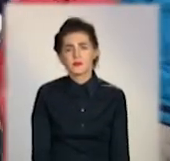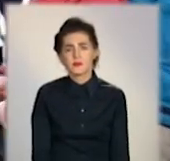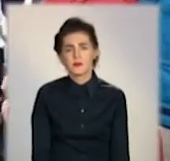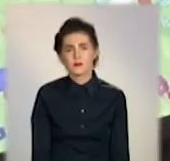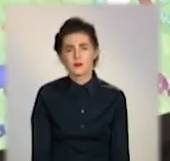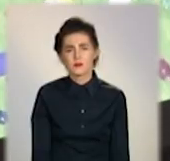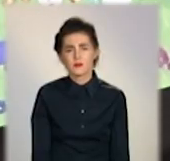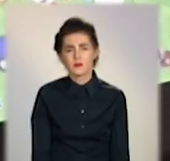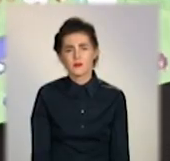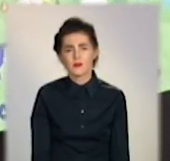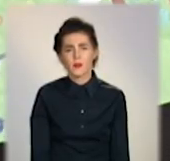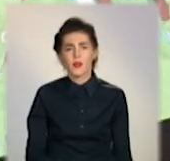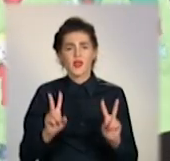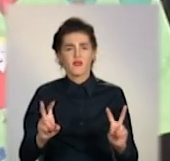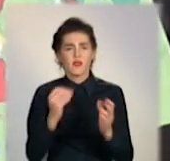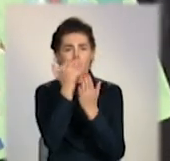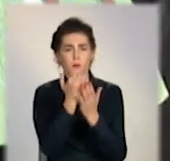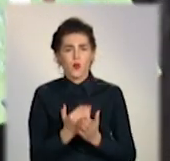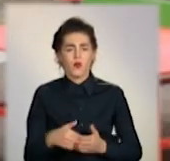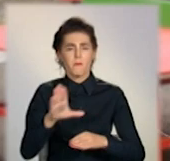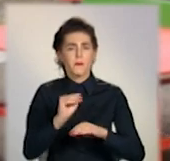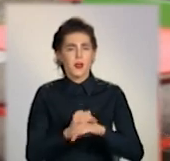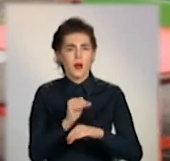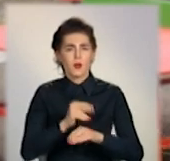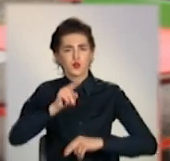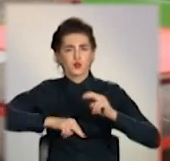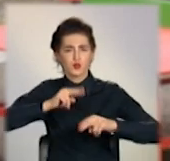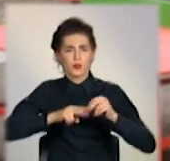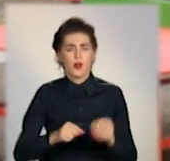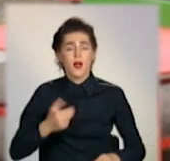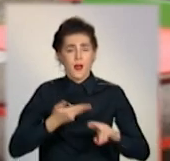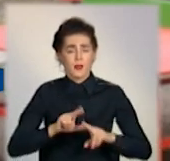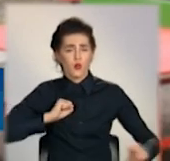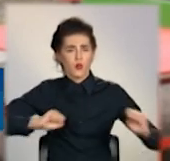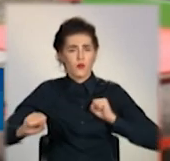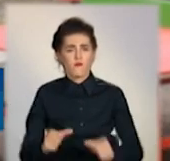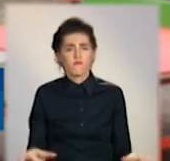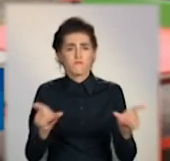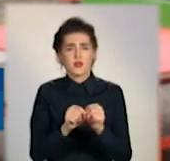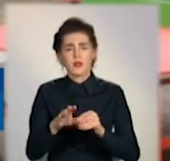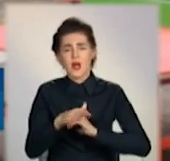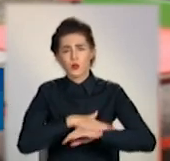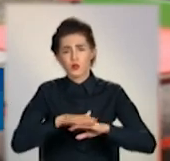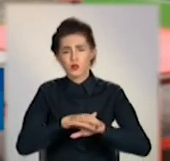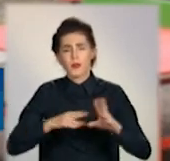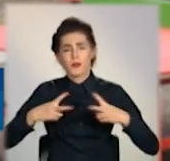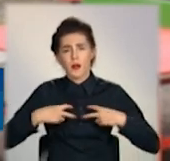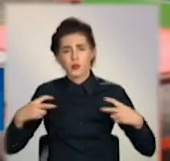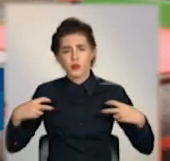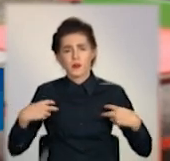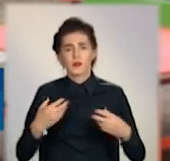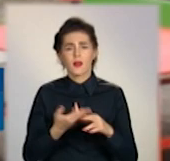«Проєкт по благоустройству реалізовувався совместно з народними депутатами. Це